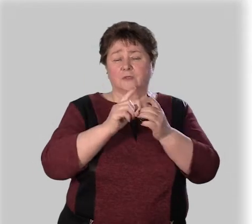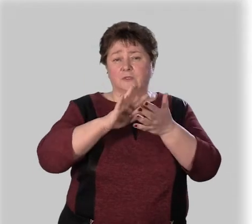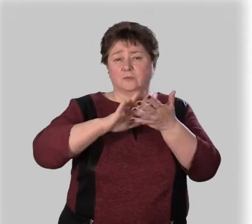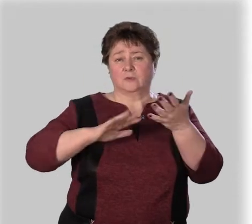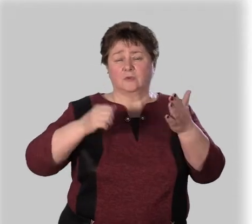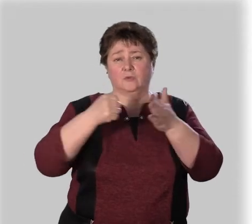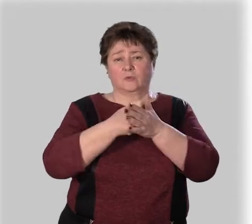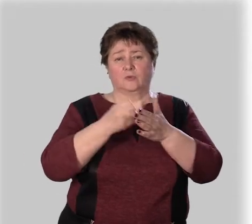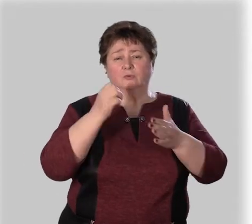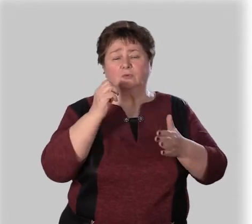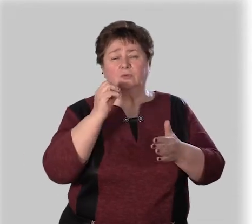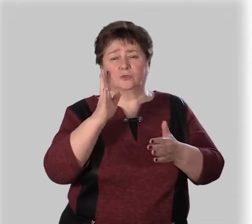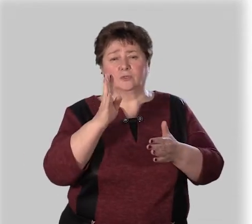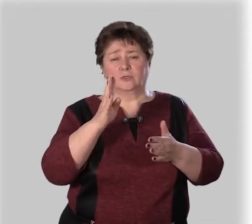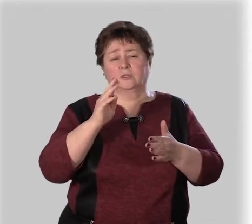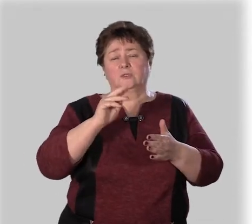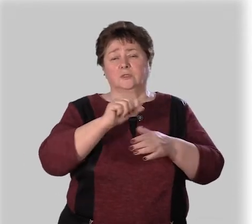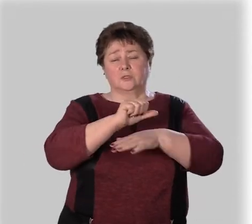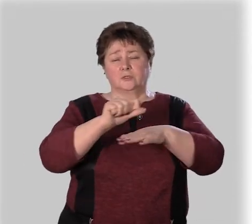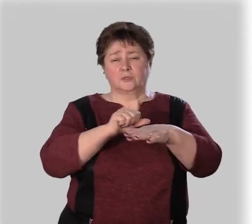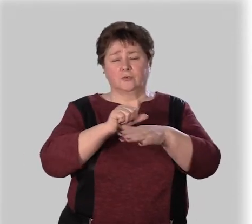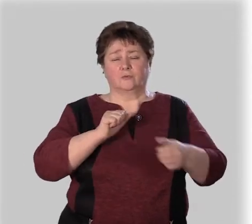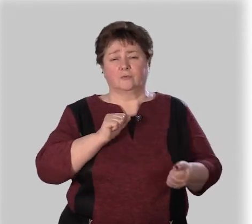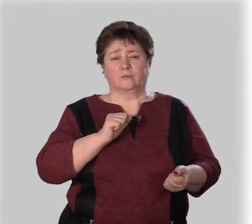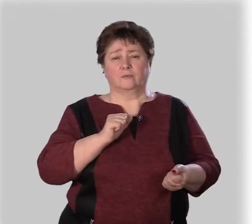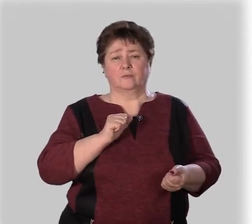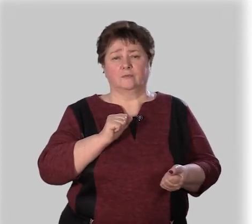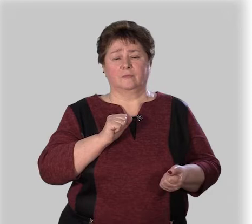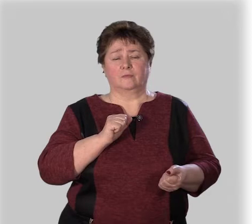Встреча продлится до 14 часов.